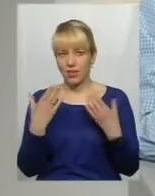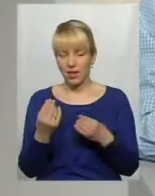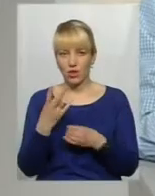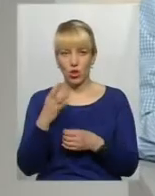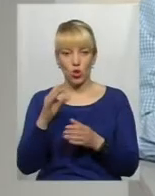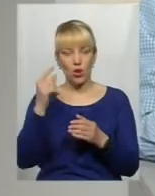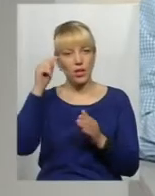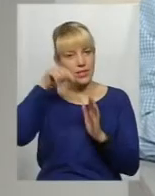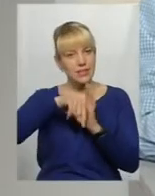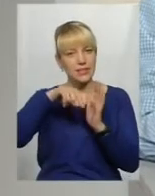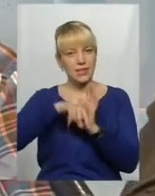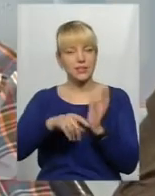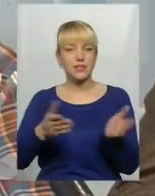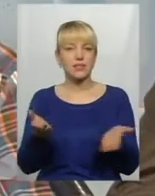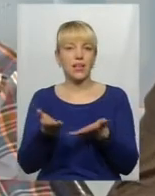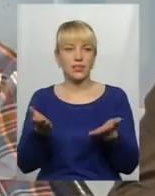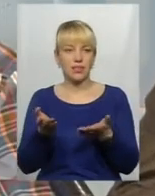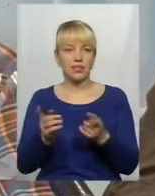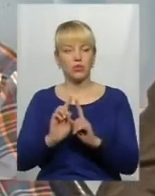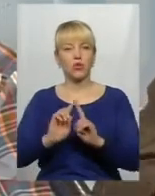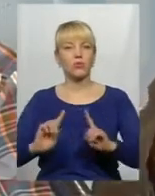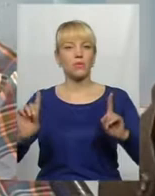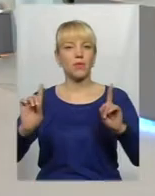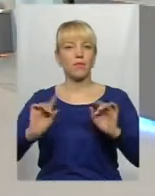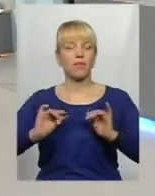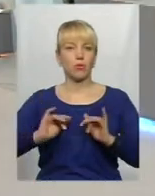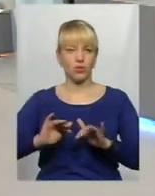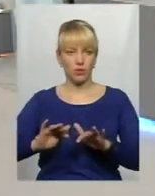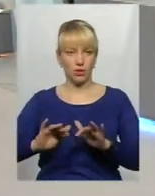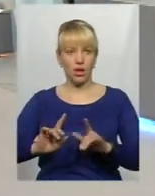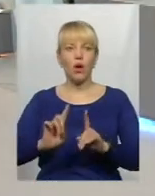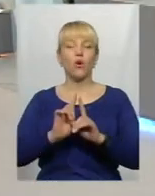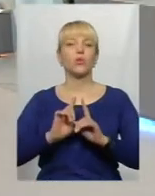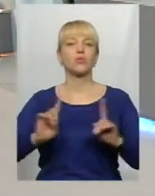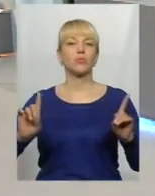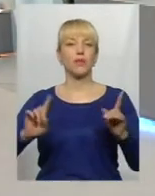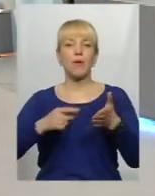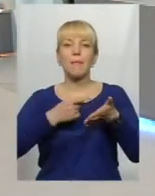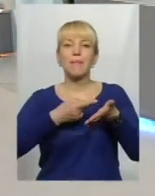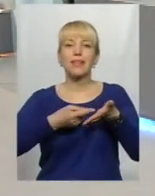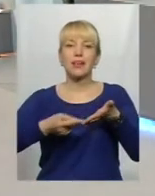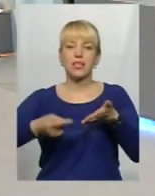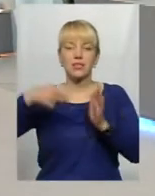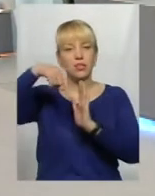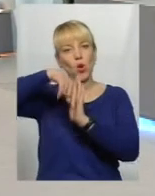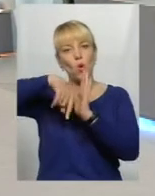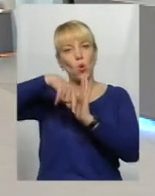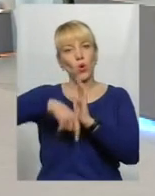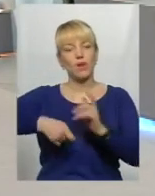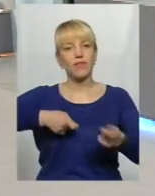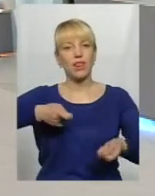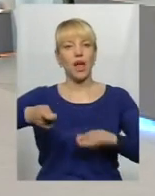Але сенс тут який? Особлива подія, особливе підкреслення ролі влади, чи